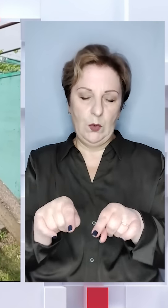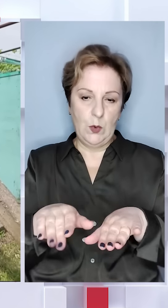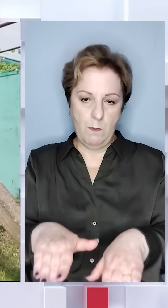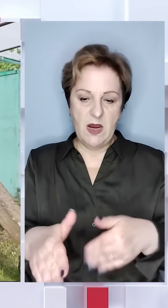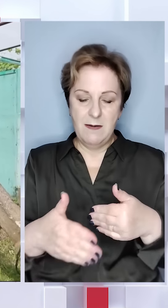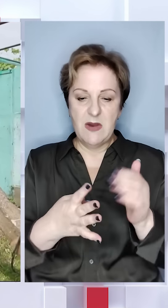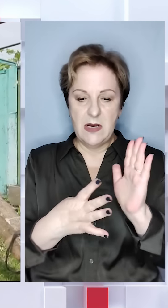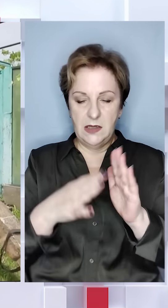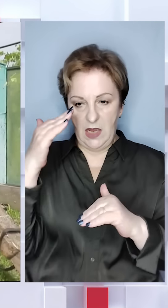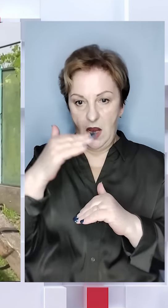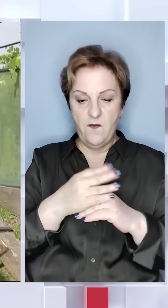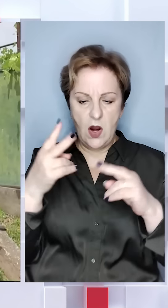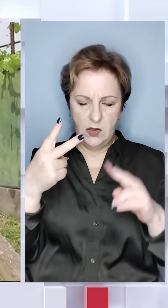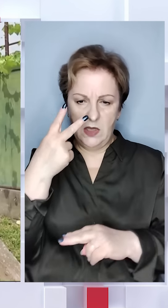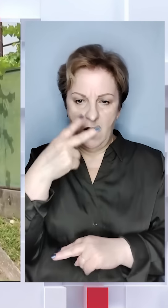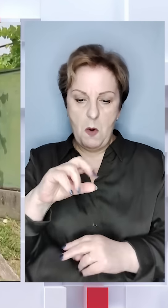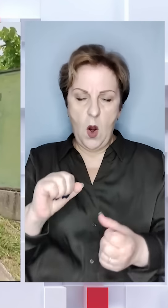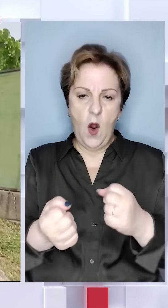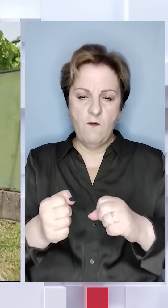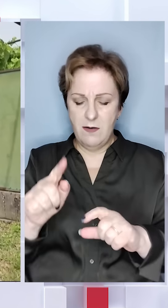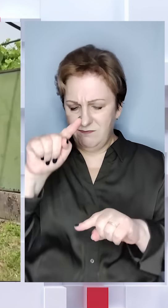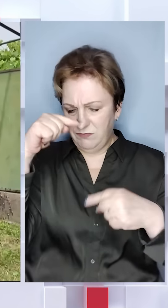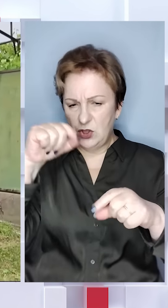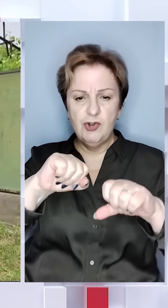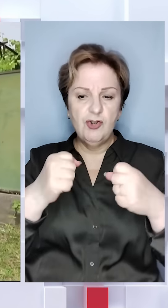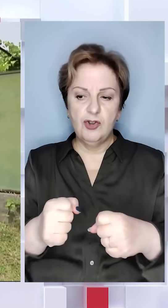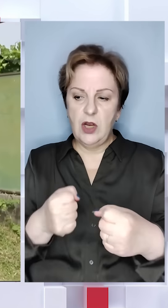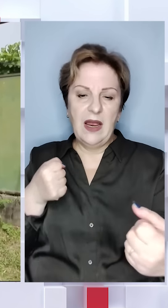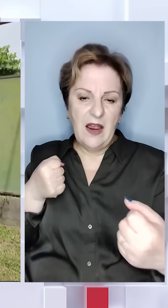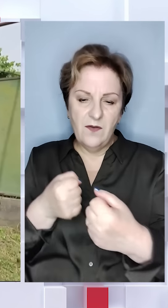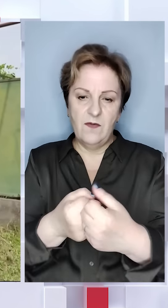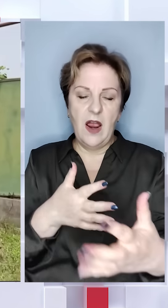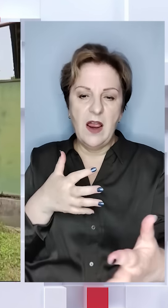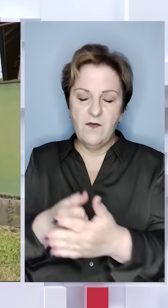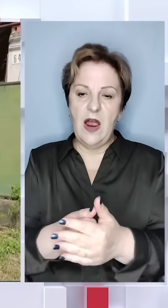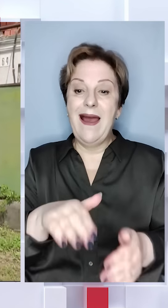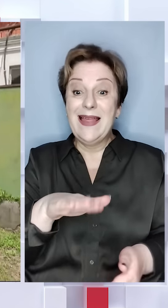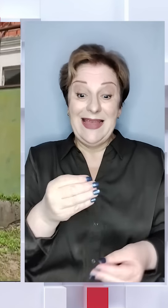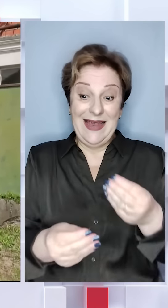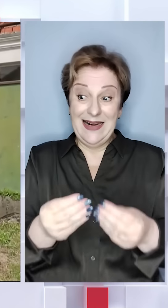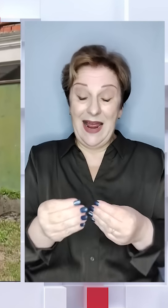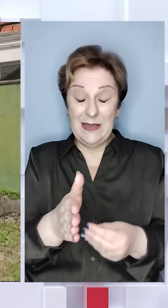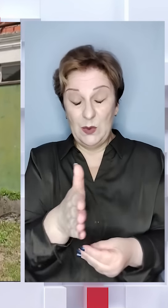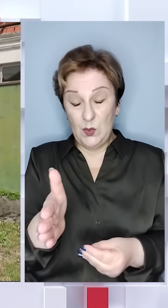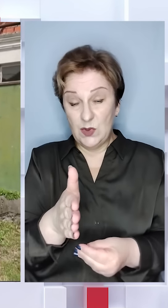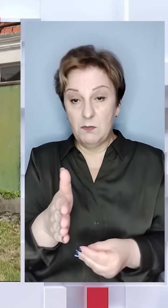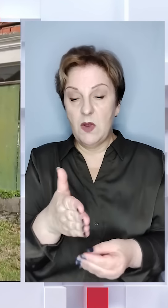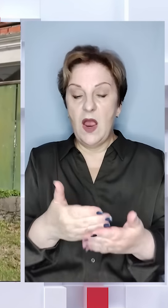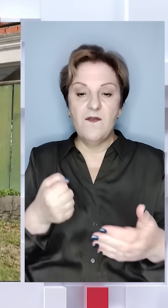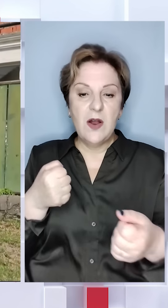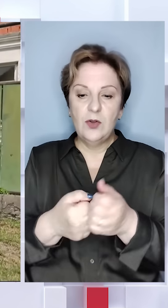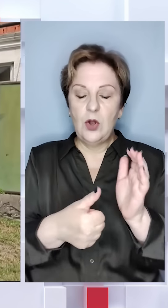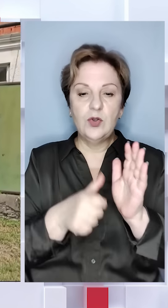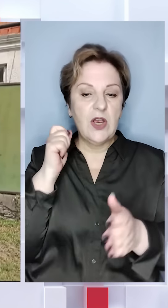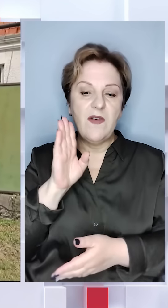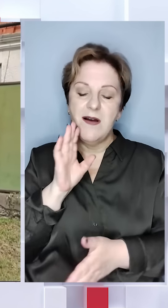цьому місті близько 9-ї вечора. Свідки бачили, як водій на шаленій швидкості влетів у дітей, коли вони саме гралися на узбічі. Від удару